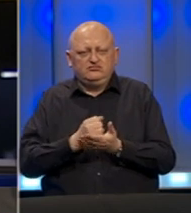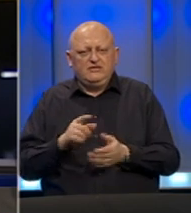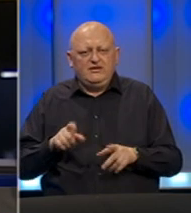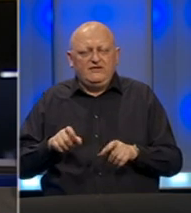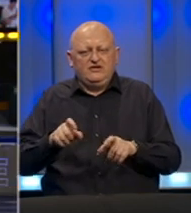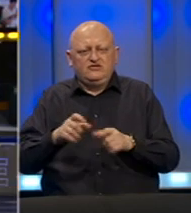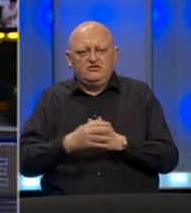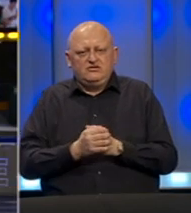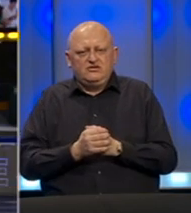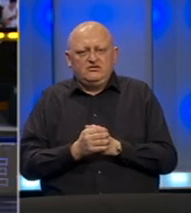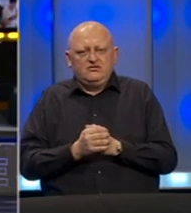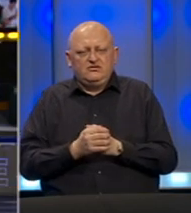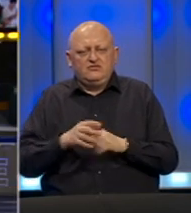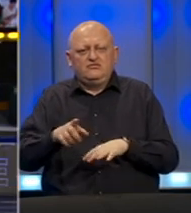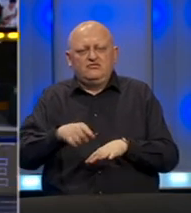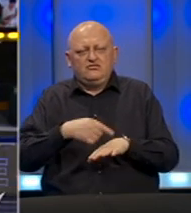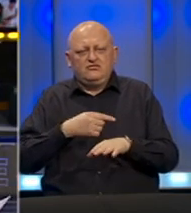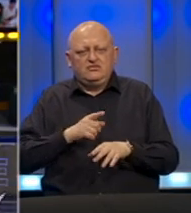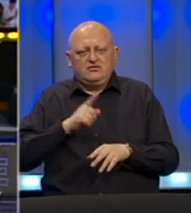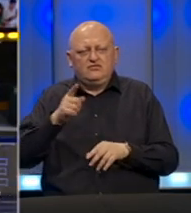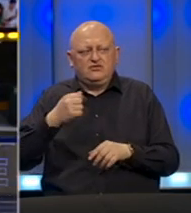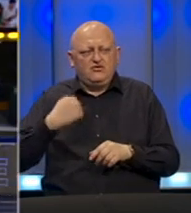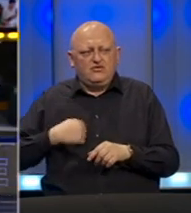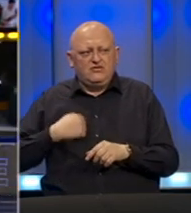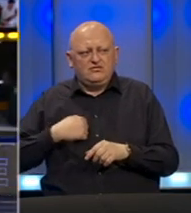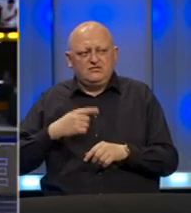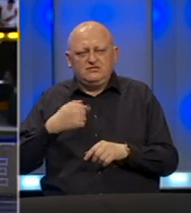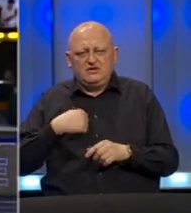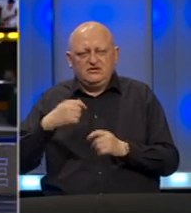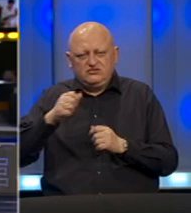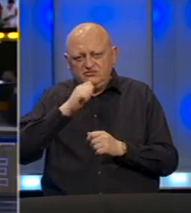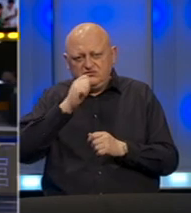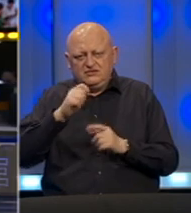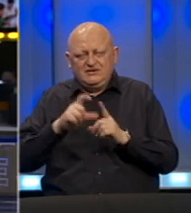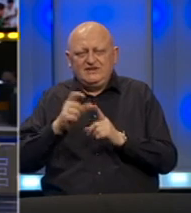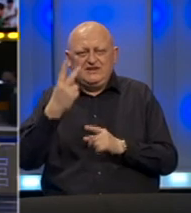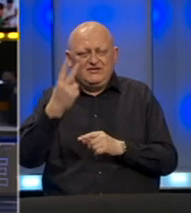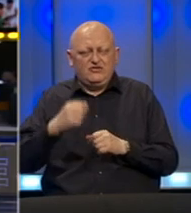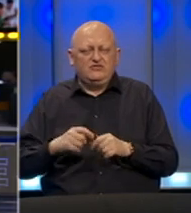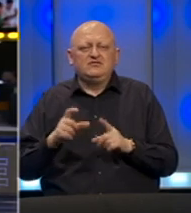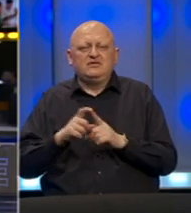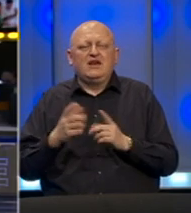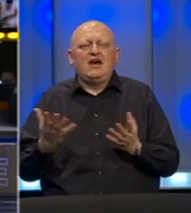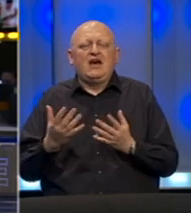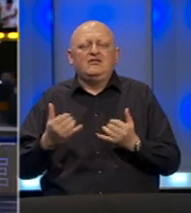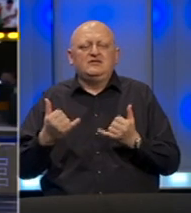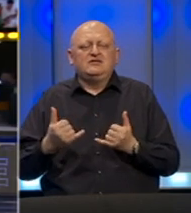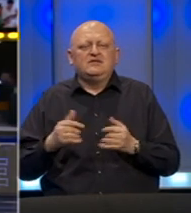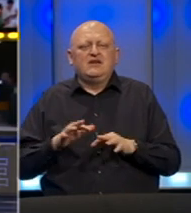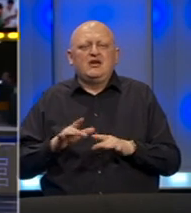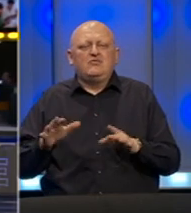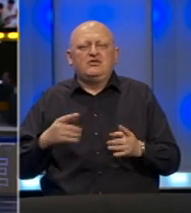koronavirusa. U nastavku idemo do Banja Luke. Tamo je naša reporterka Dijana Vrhovac. Dijana, kakva je trenutno